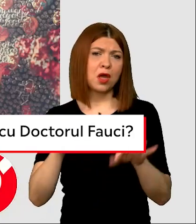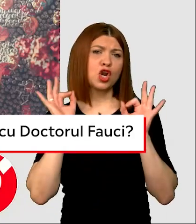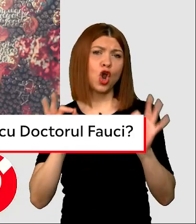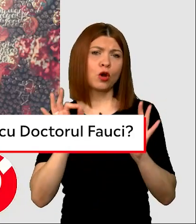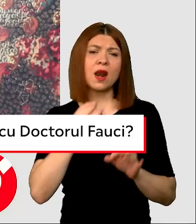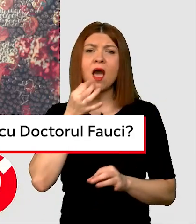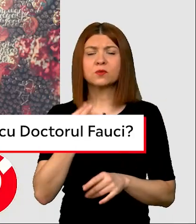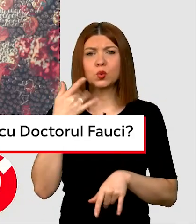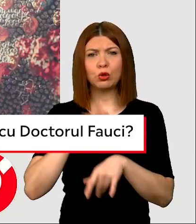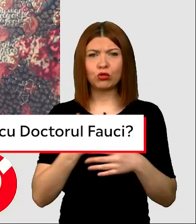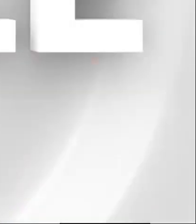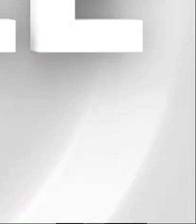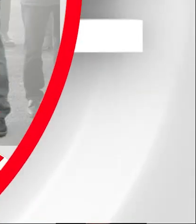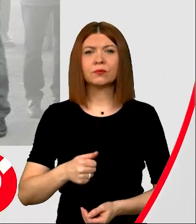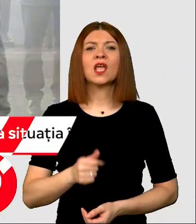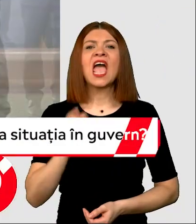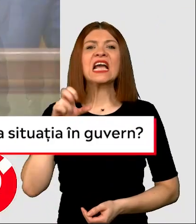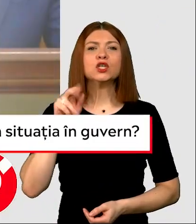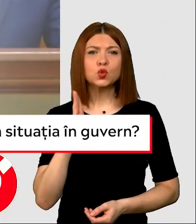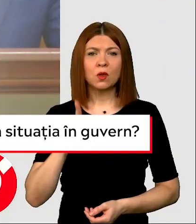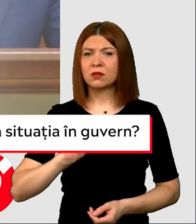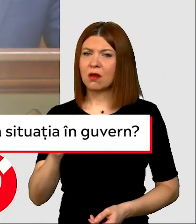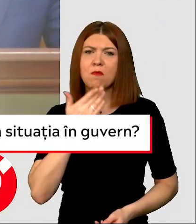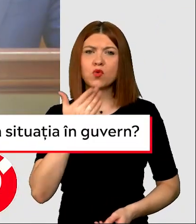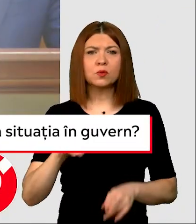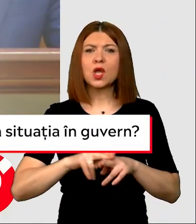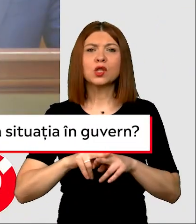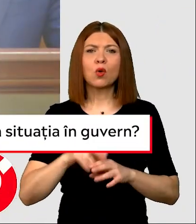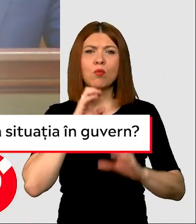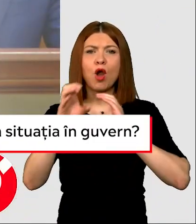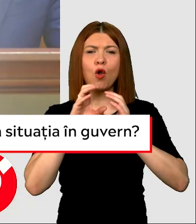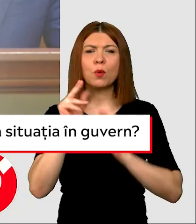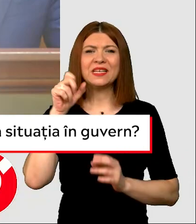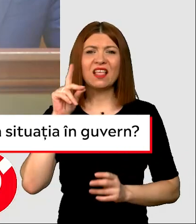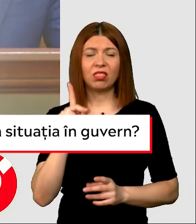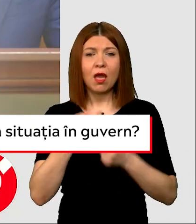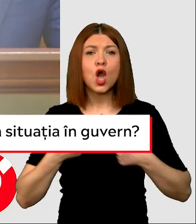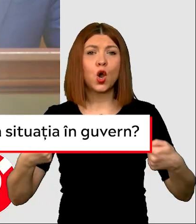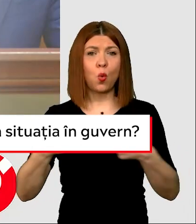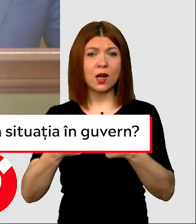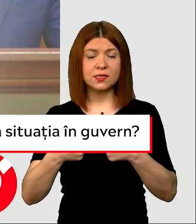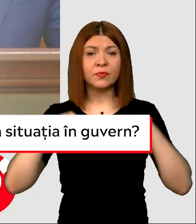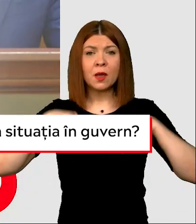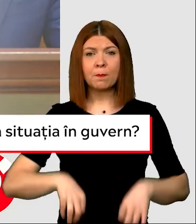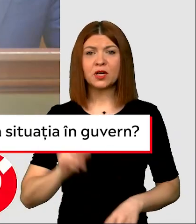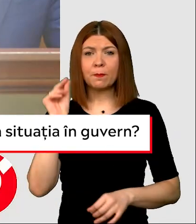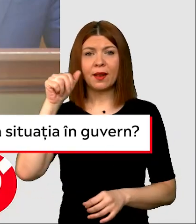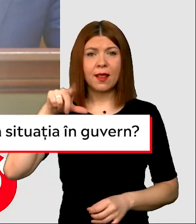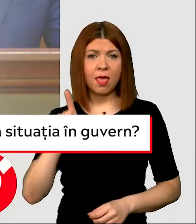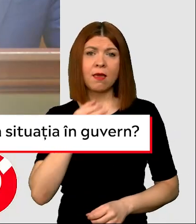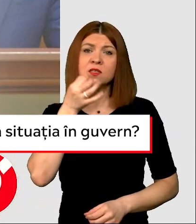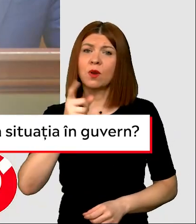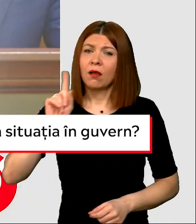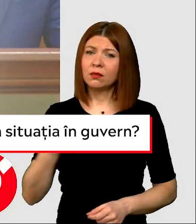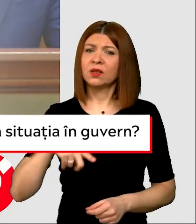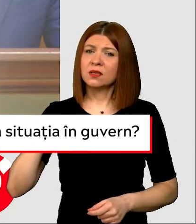endemică, spune Antoni Fauci. Florin Cățu este nemulțumit de modul în care comunică cei de la PSD în coaliție. Președintele